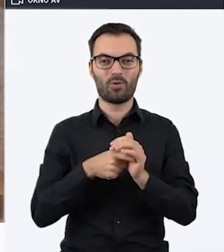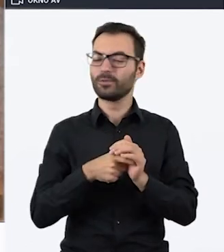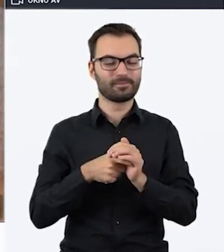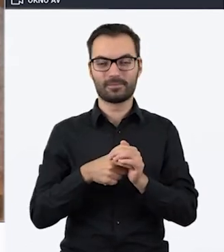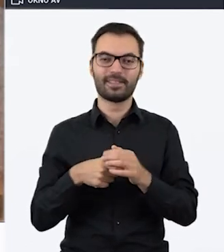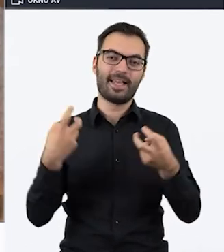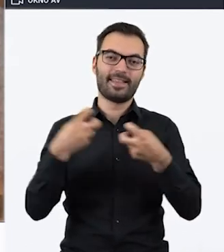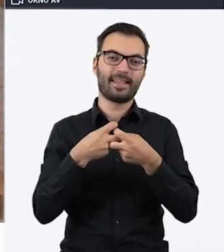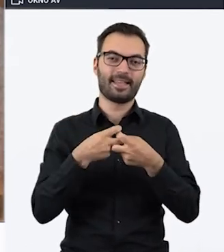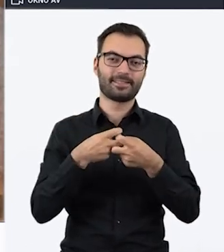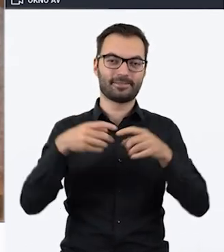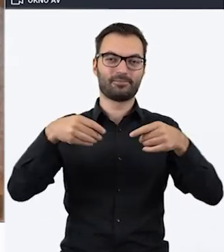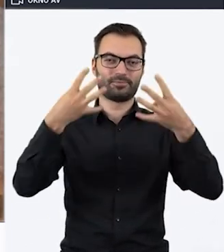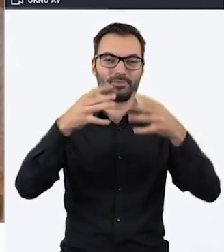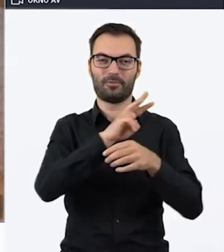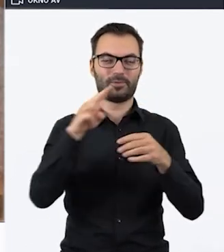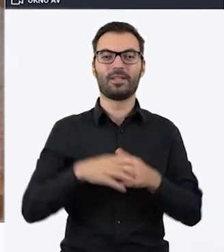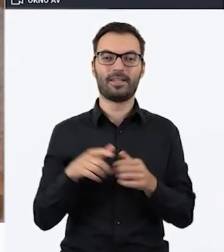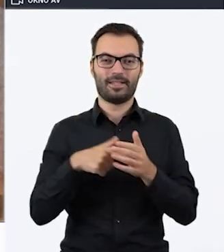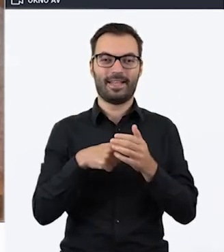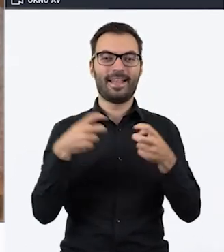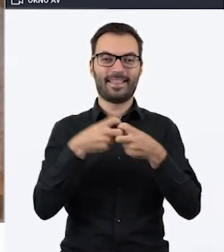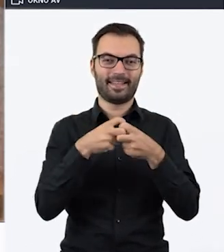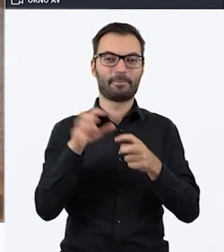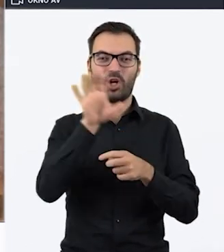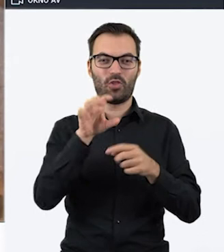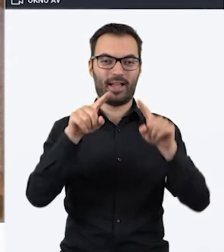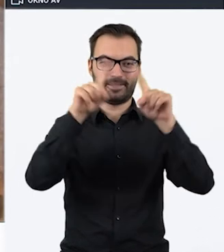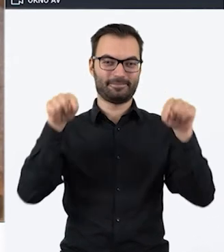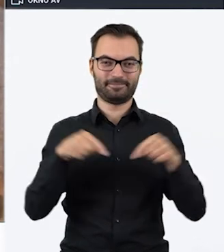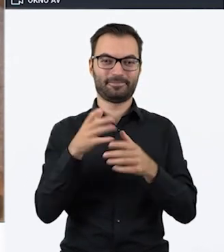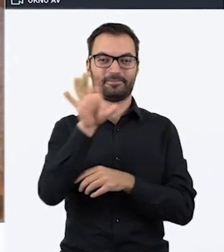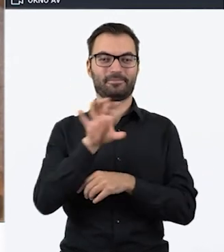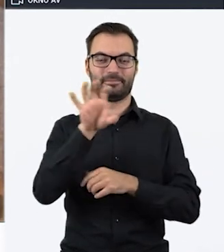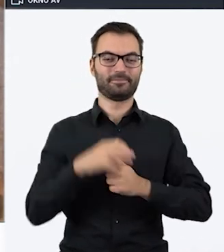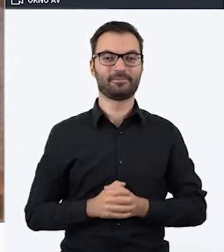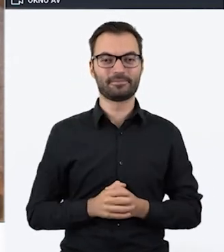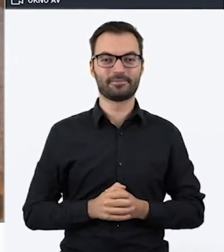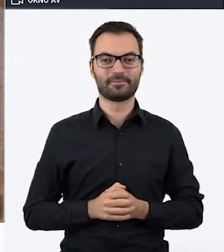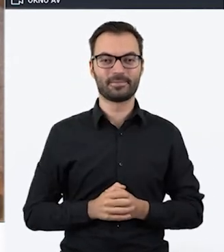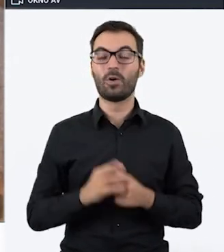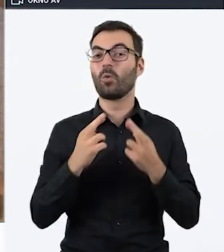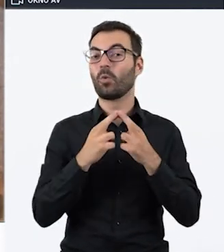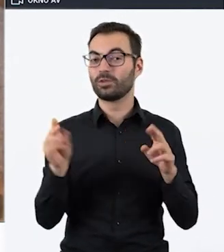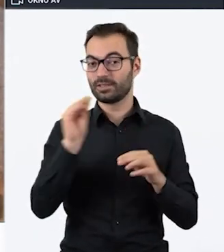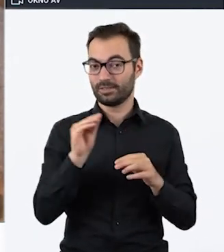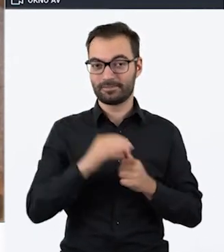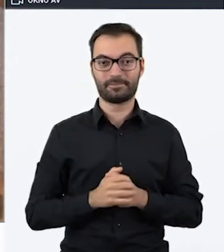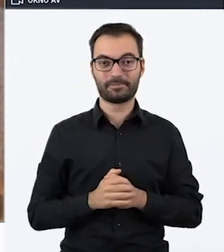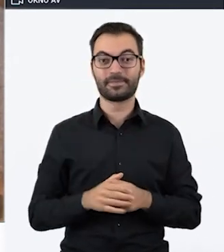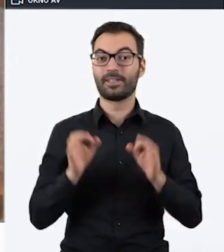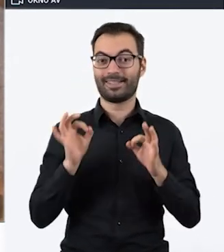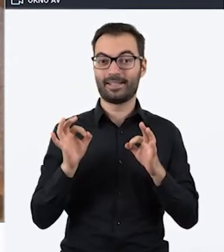przeglądarkę. Tak jak teraz, wszystko dzieje się z poziomu przeglądarki internetowej. Różnicą jest także to, że tym